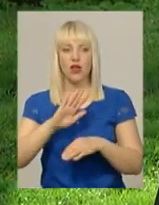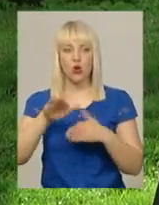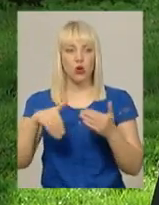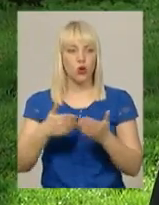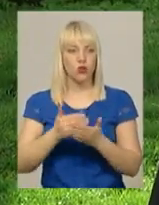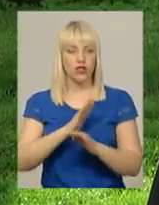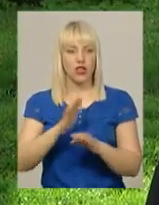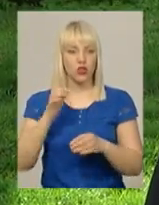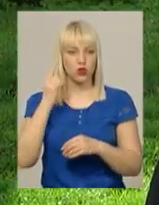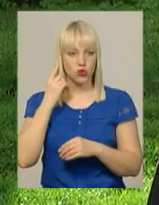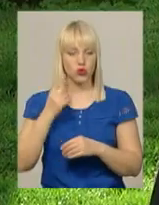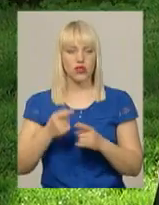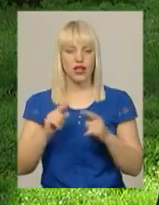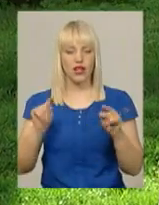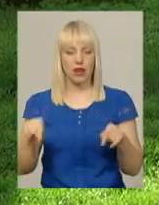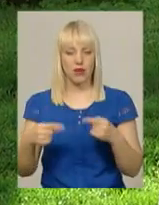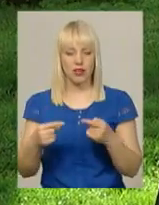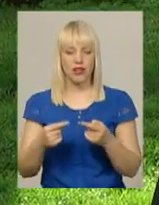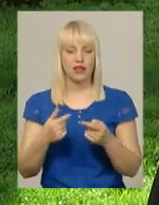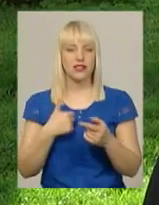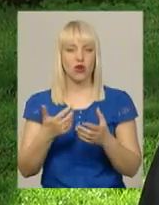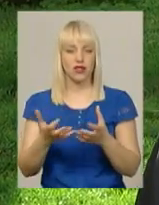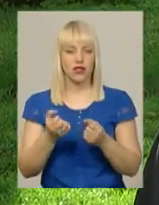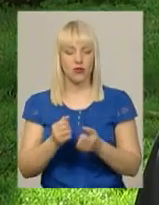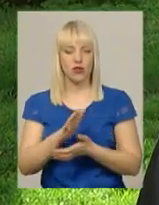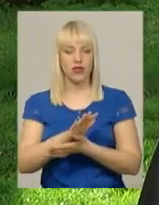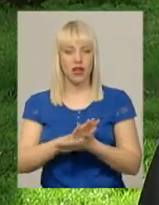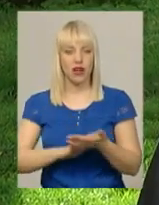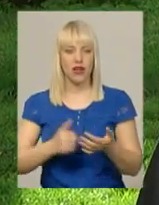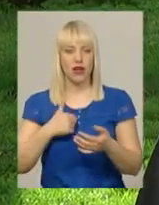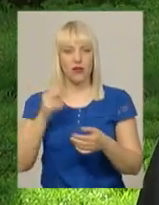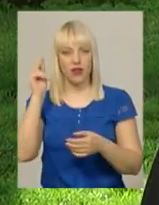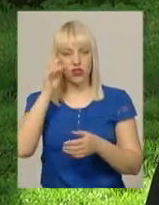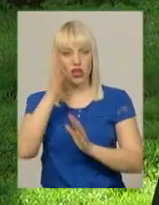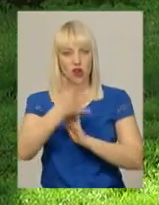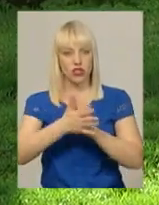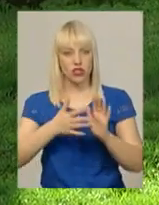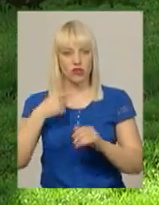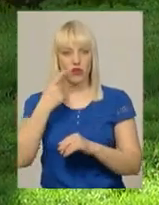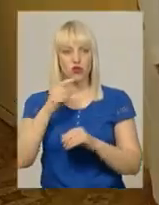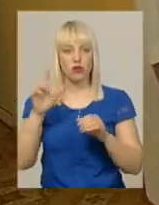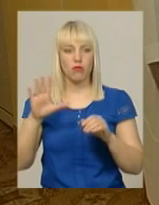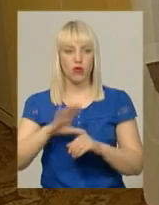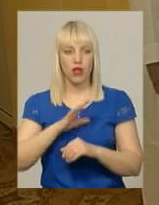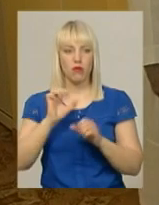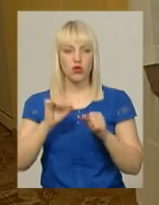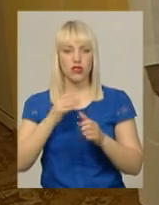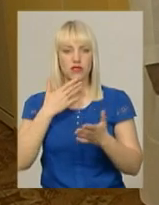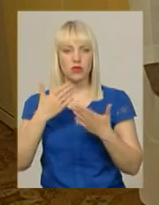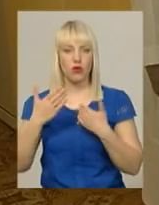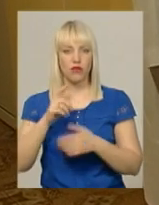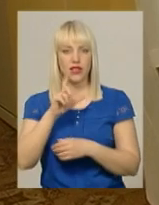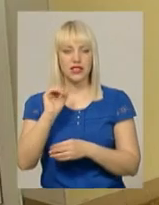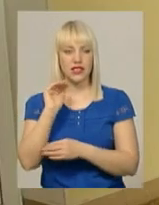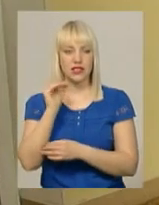Реабілітація триває досі. Ми тим займаємось активно. Я вивчаю жестову мову, щоб була можлива спілкуватися з дитиною». Нині в області на обліку